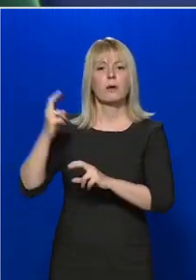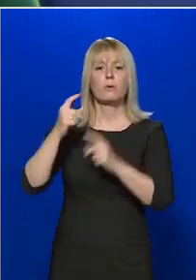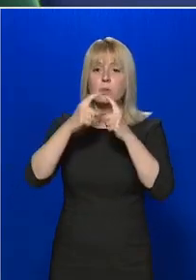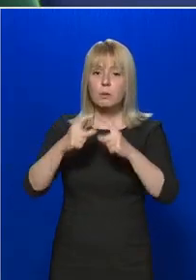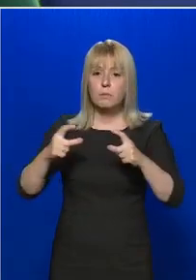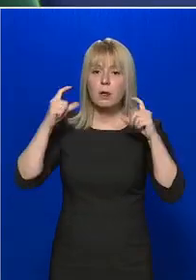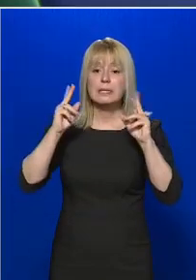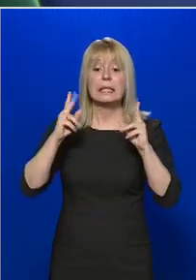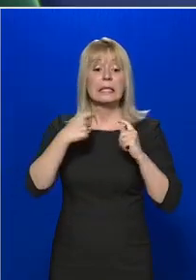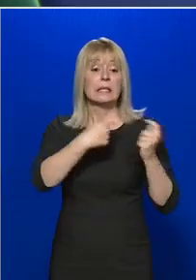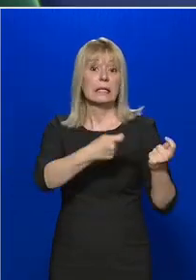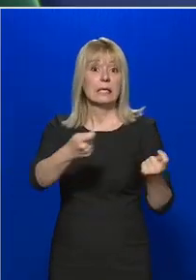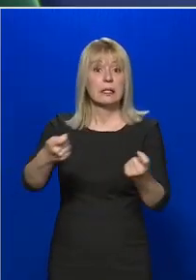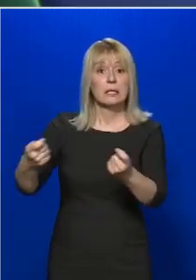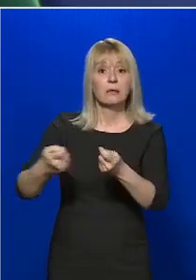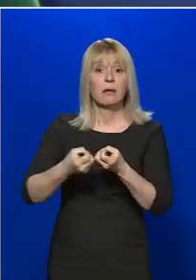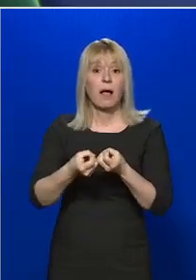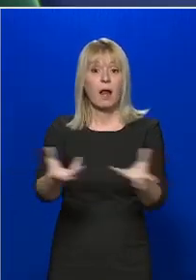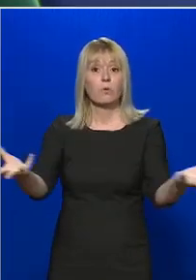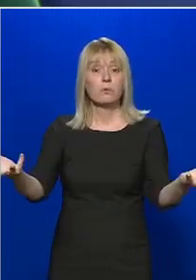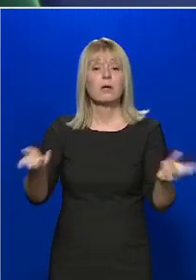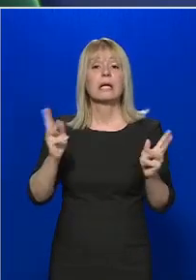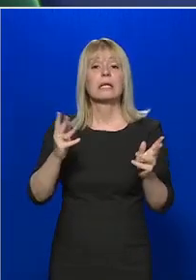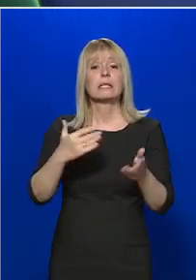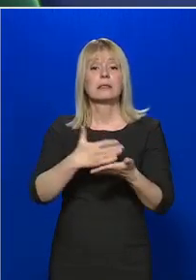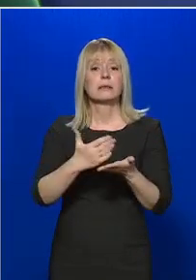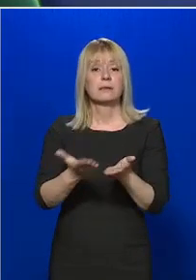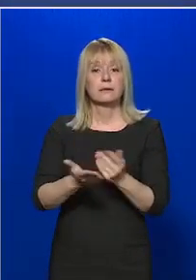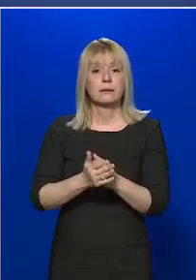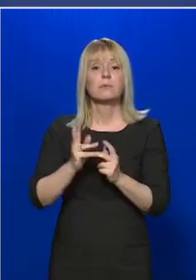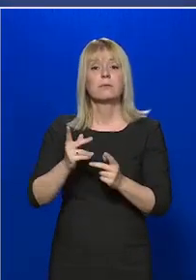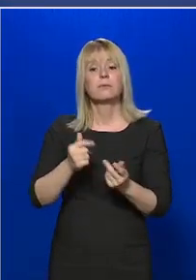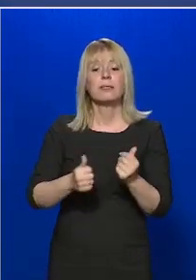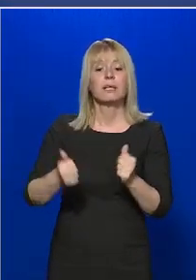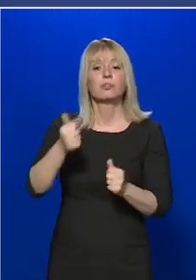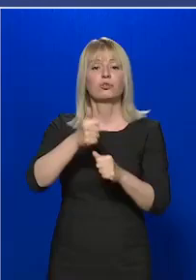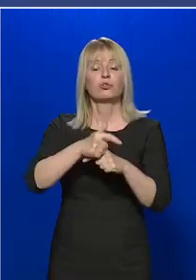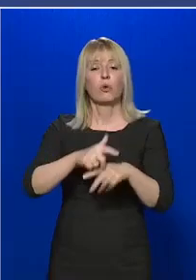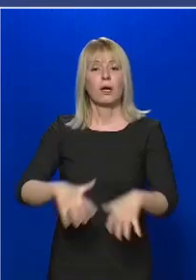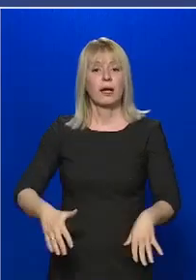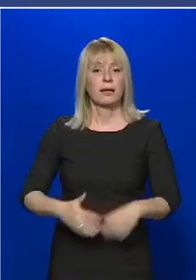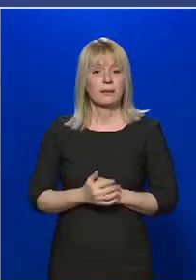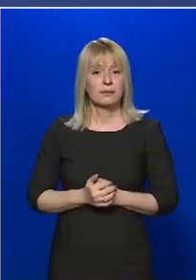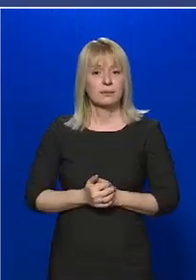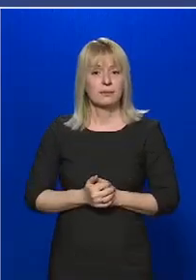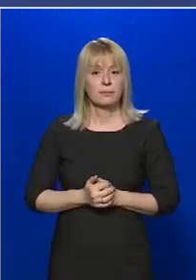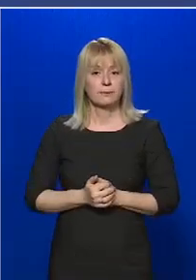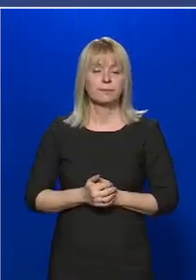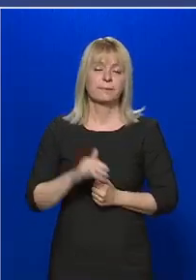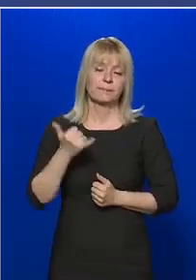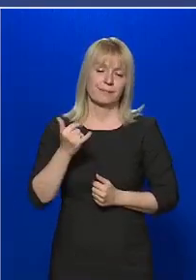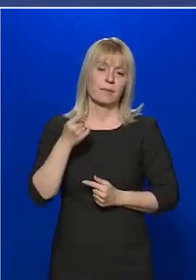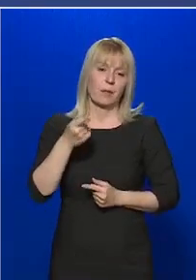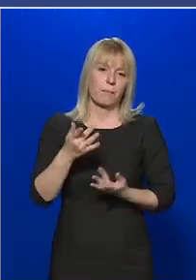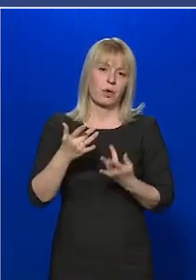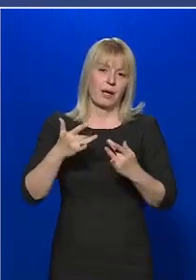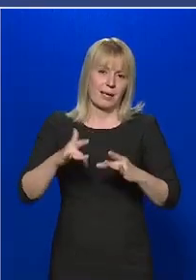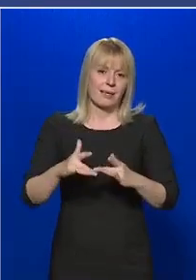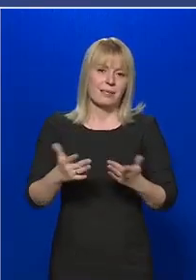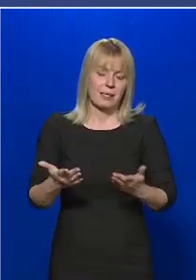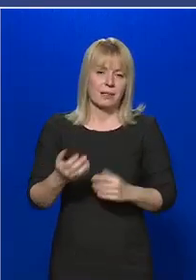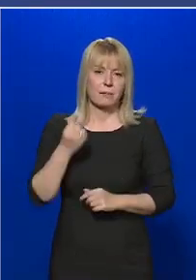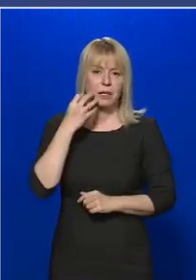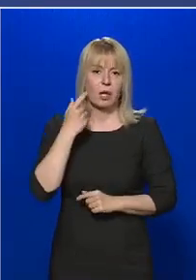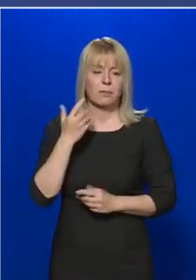osztják el, mi a prioritási sorrend? Igen, abban a helyzetben, amikor